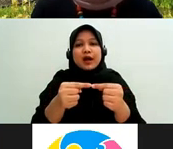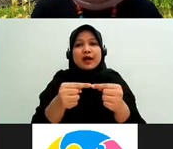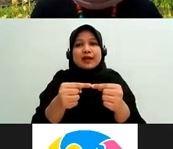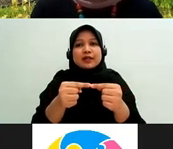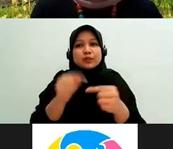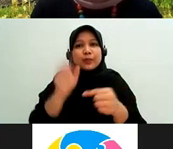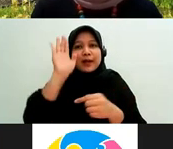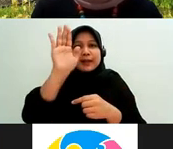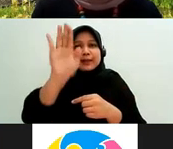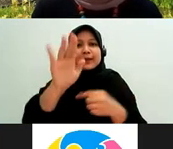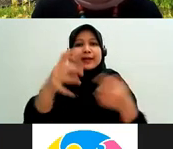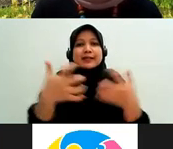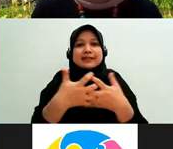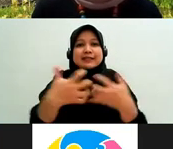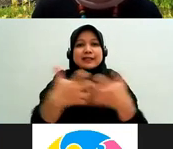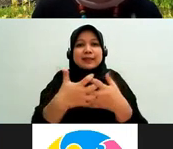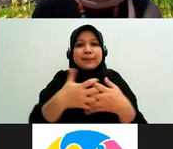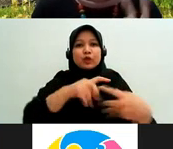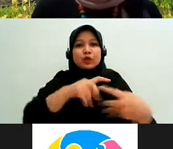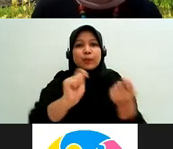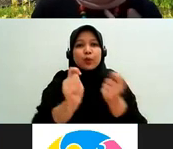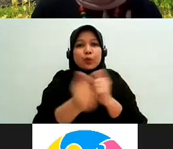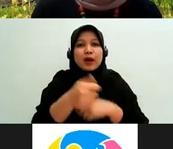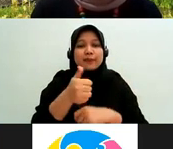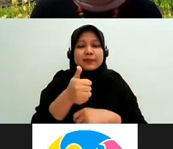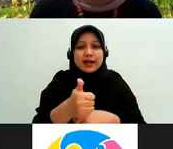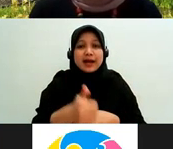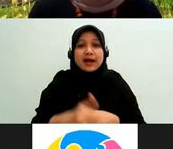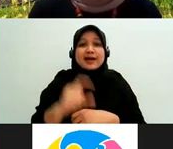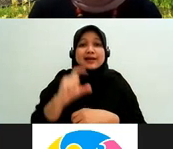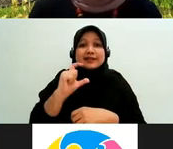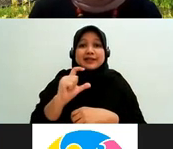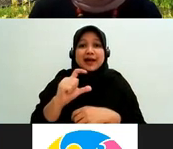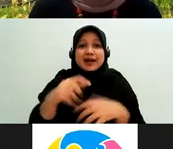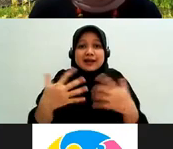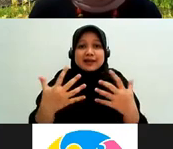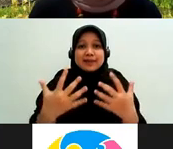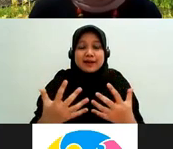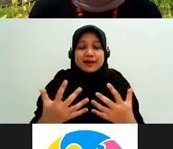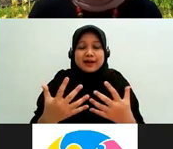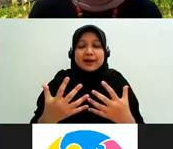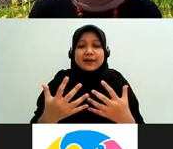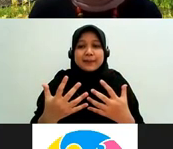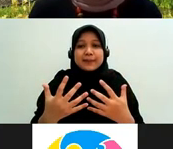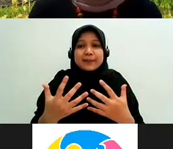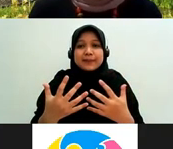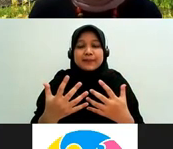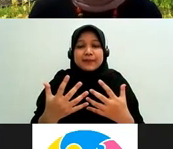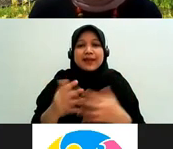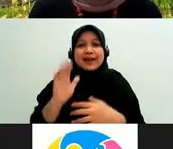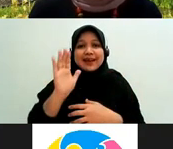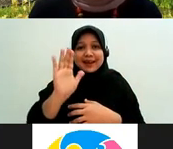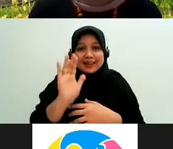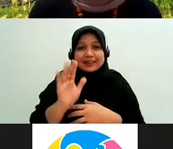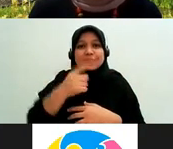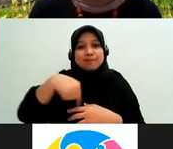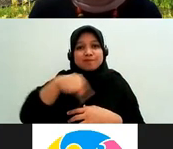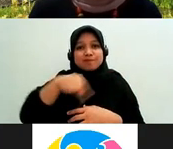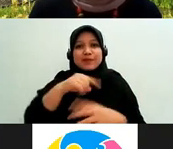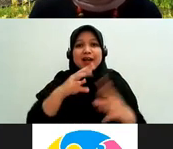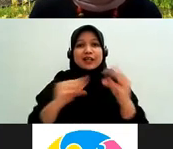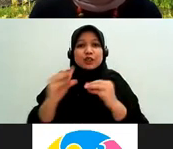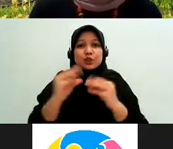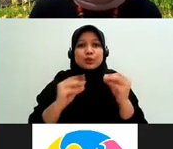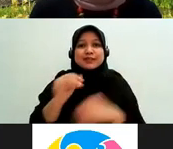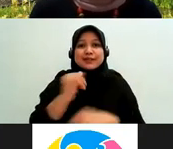sistemik nah bagaimana caranya nah itulah yang apa namanya akan kita diskusikan pada sore hari ini